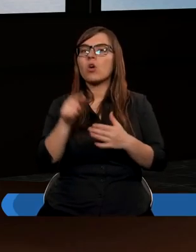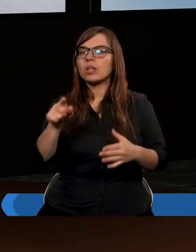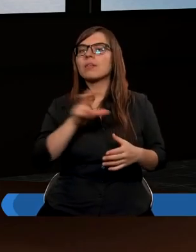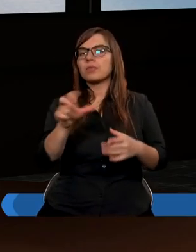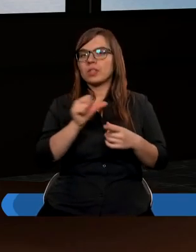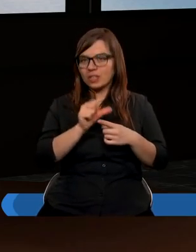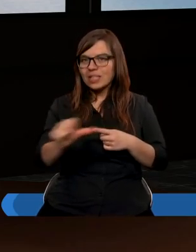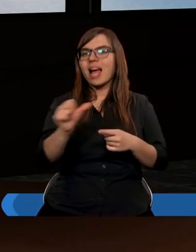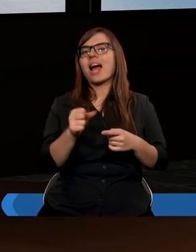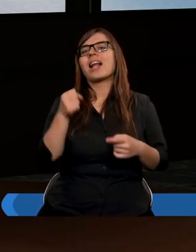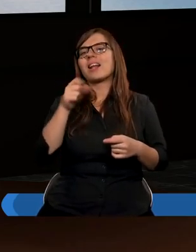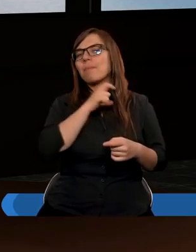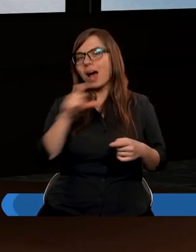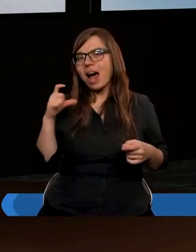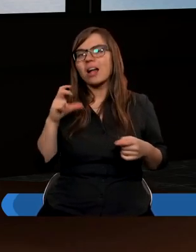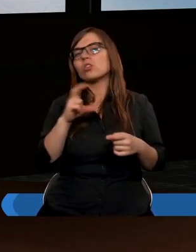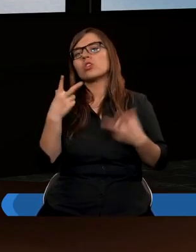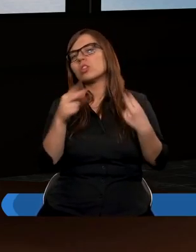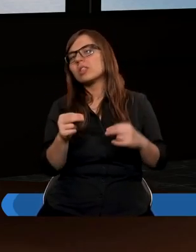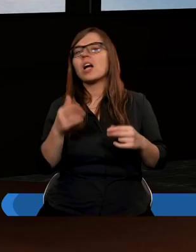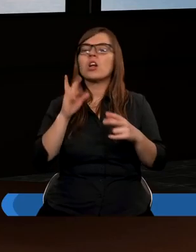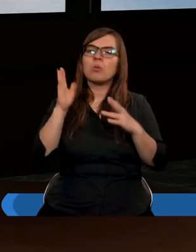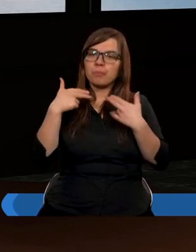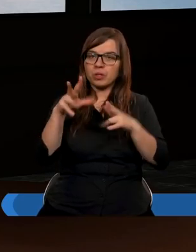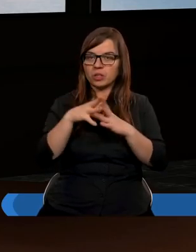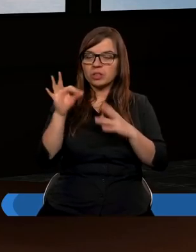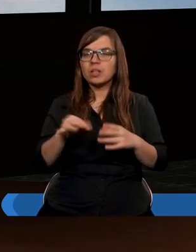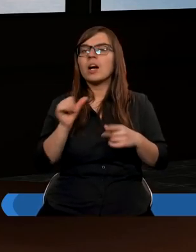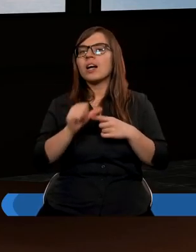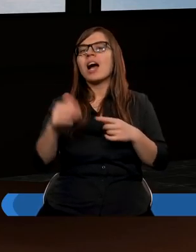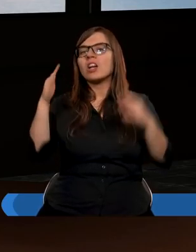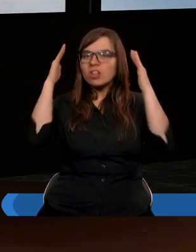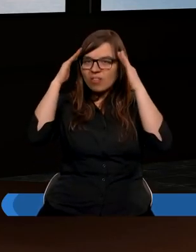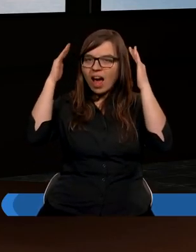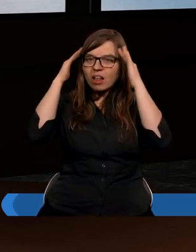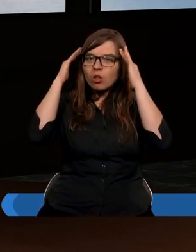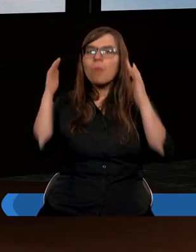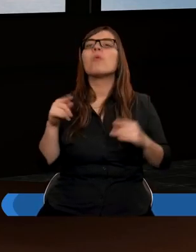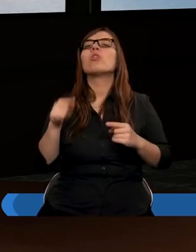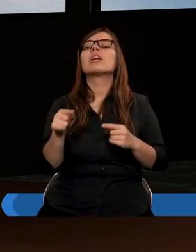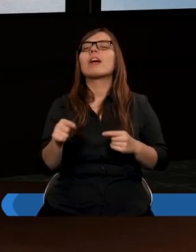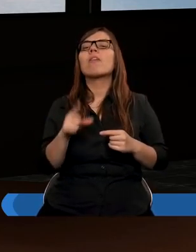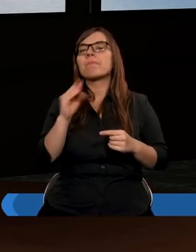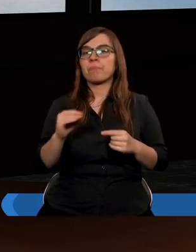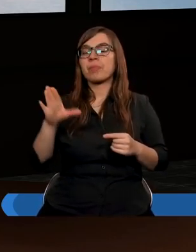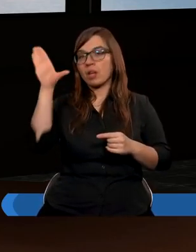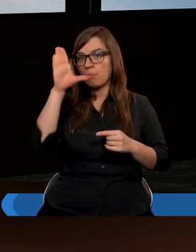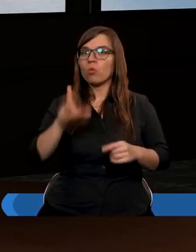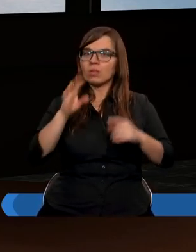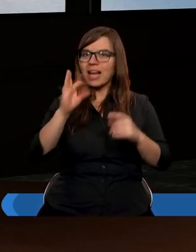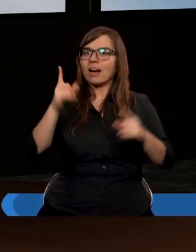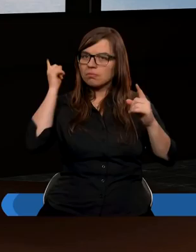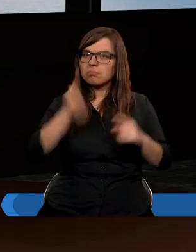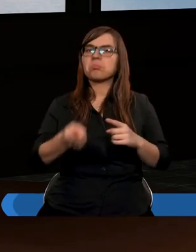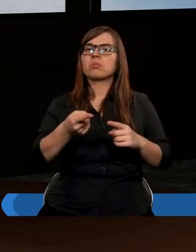czy jest pastor, czy go nie będzie, jak będę oddawać wierne dziesięciny, jest świadomość tego, że Bóg tak powiedział